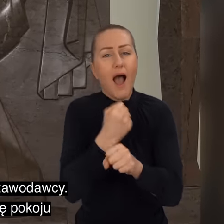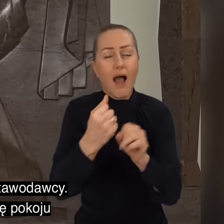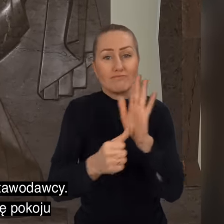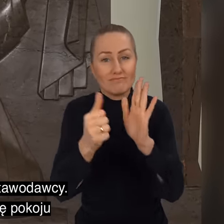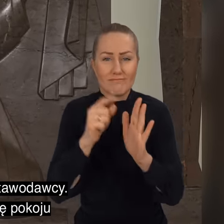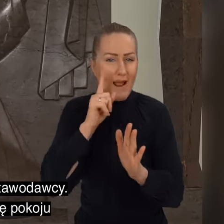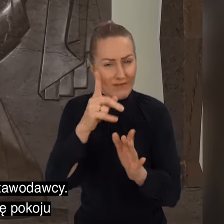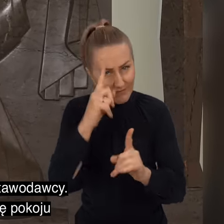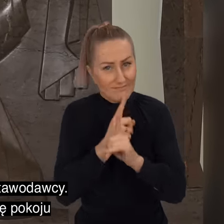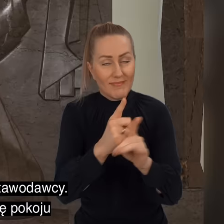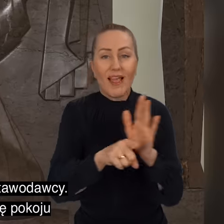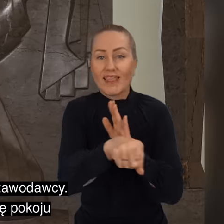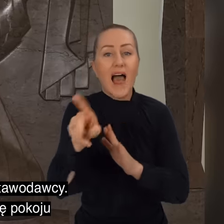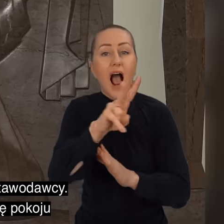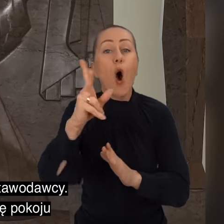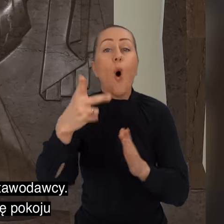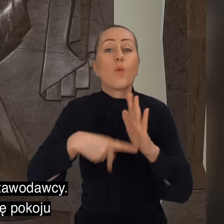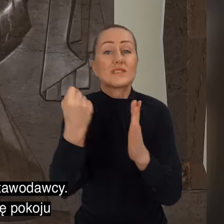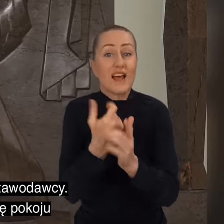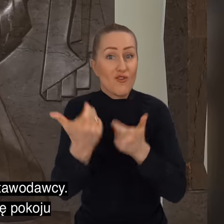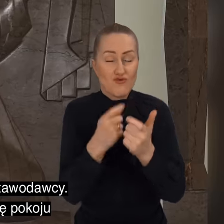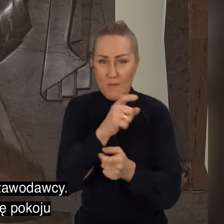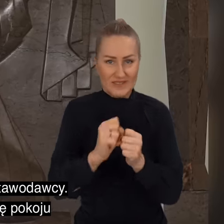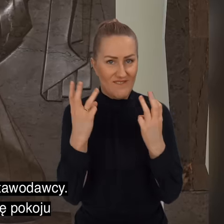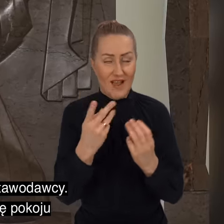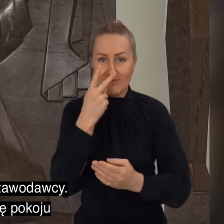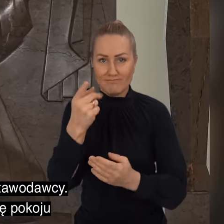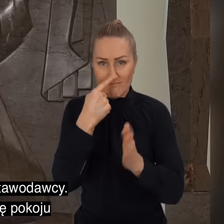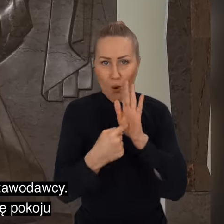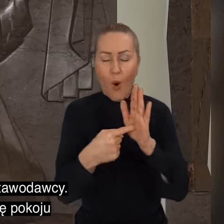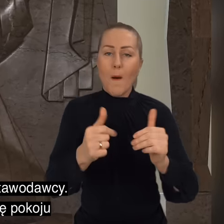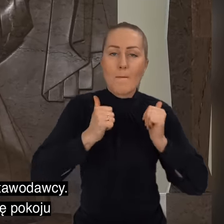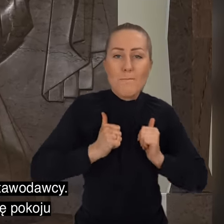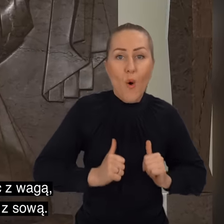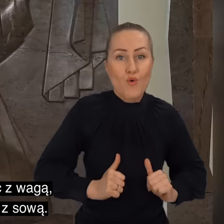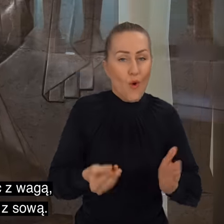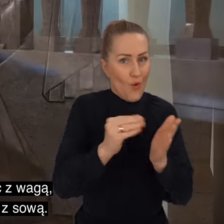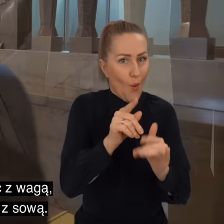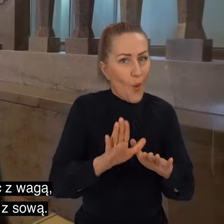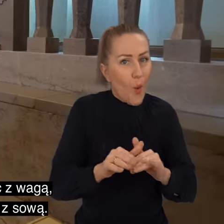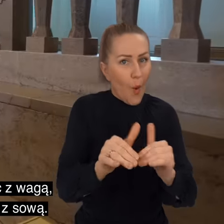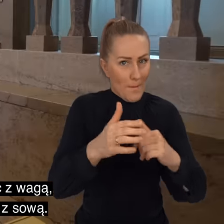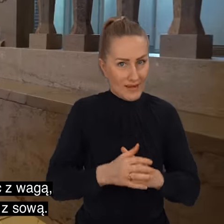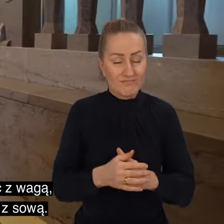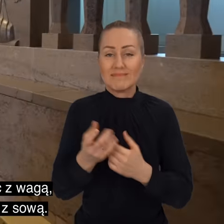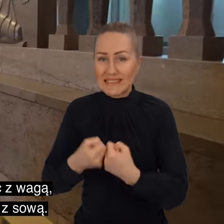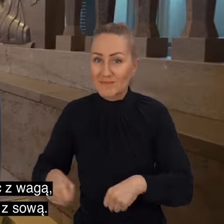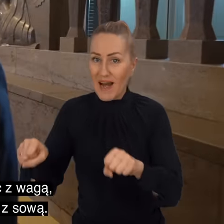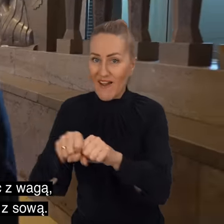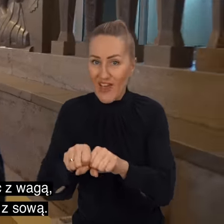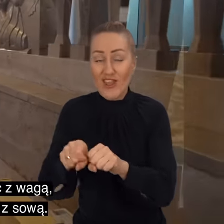powinien przyświecać każdemu ustawodawcy. Gdyż spójrzmy, mamy tu alegorię pokoju z gołębiem, dalej